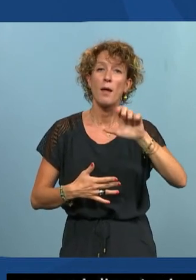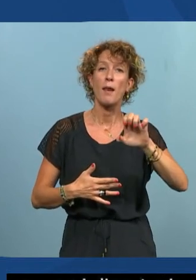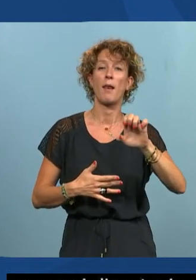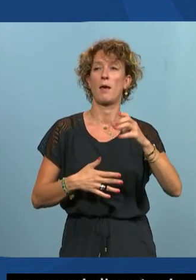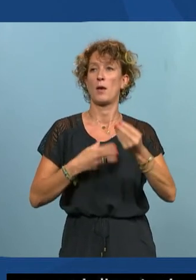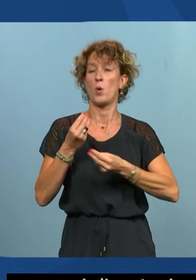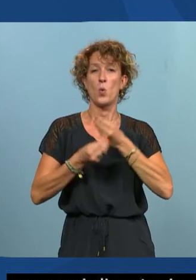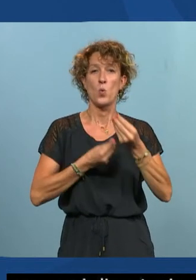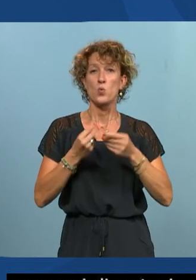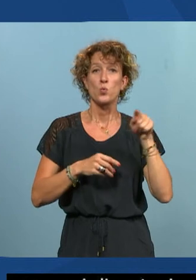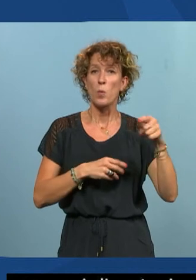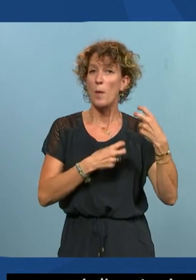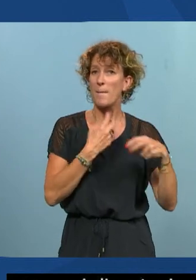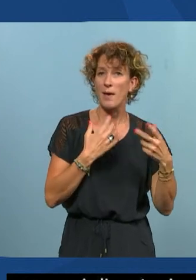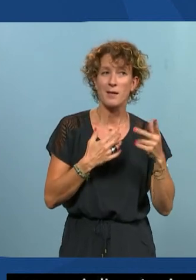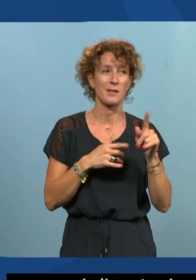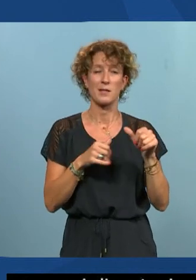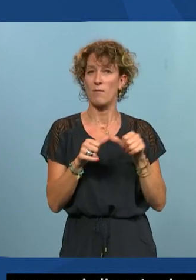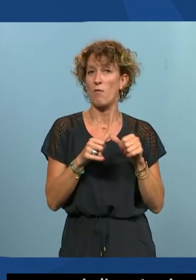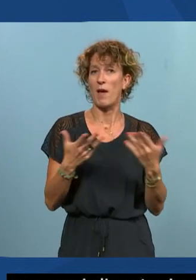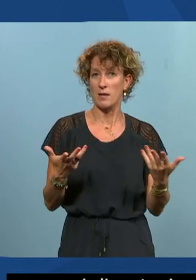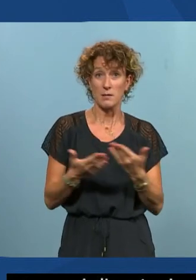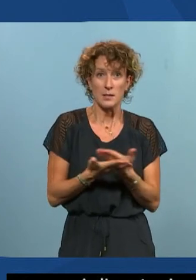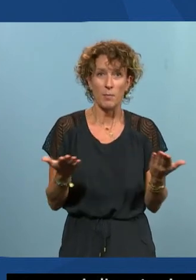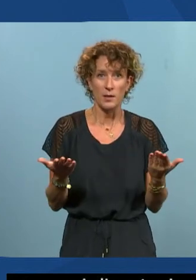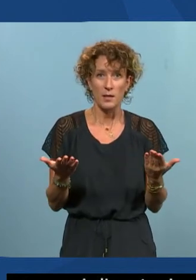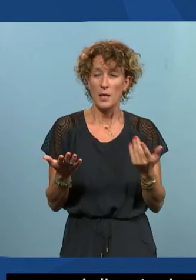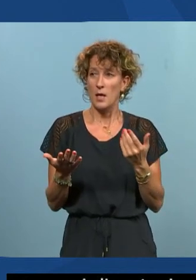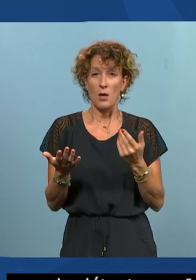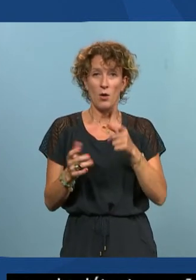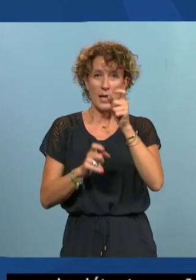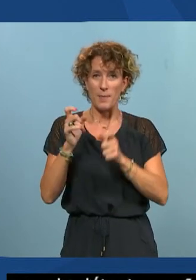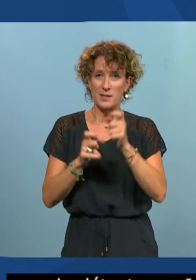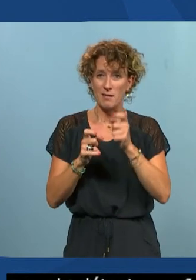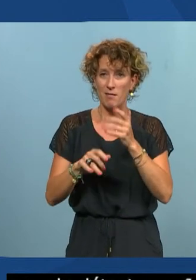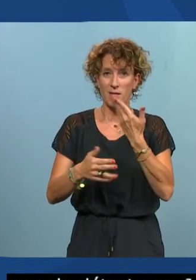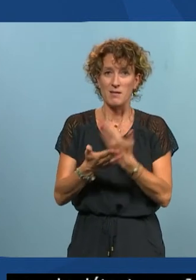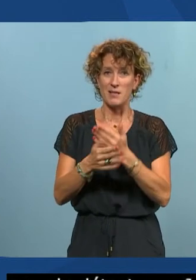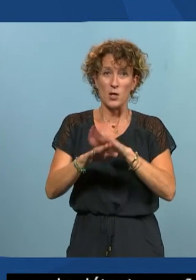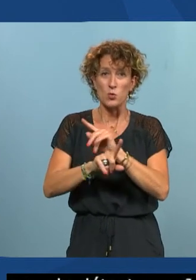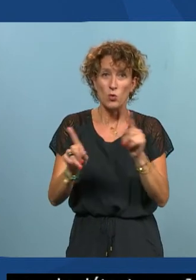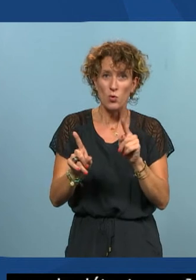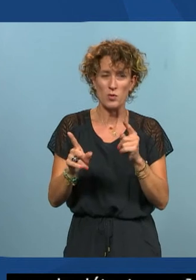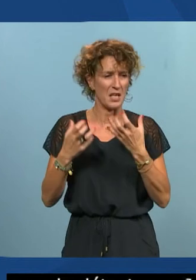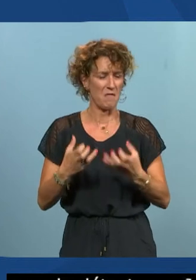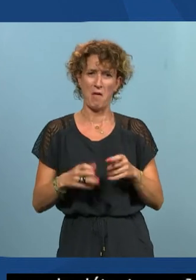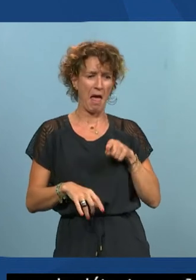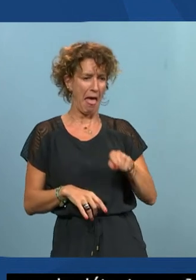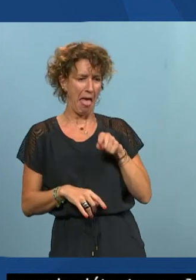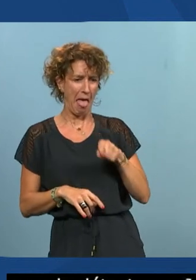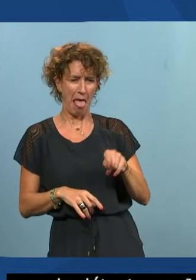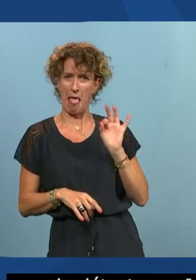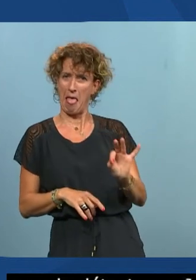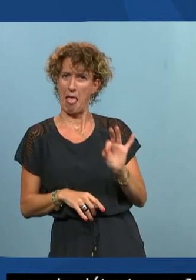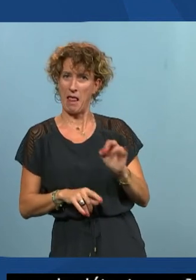ou par toi sur ce qu'il fallait faire d'assez simple que ce soit des gens qui volontairement ont envie de nuire c'est juste que visiblement il n a pas de